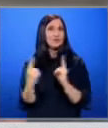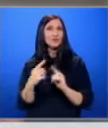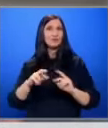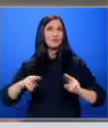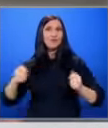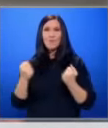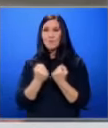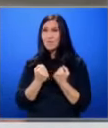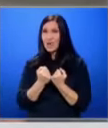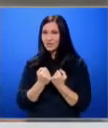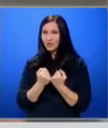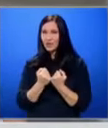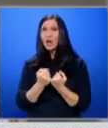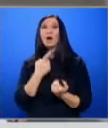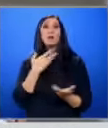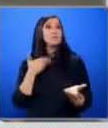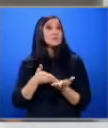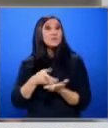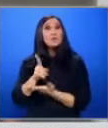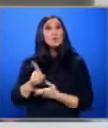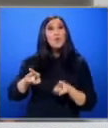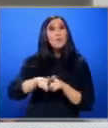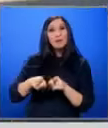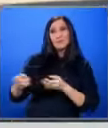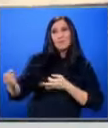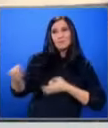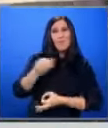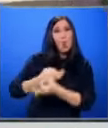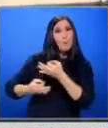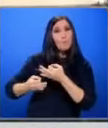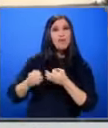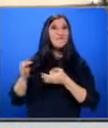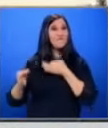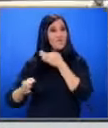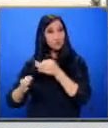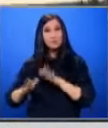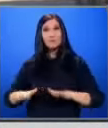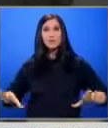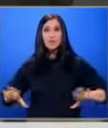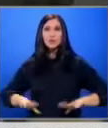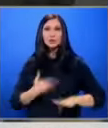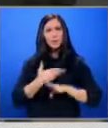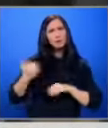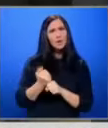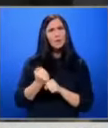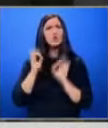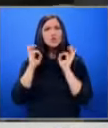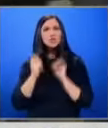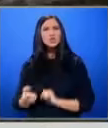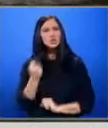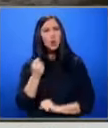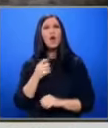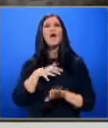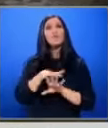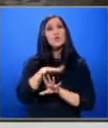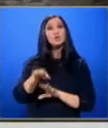място За да може пак да се обменя вируса Детските градини ще продължат да работят Но под строк филтър Близо 35